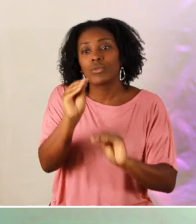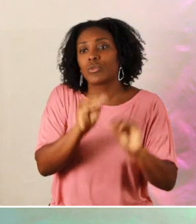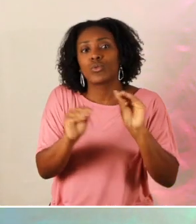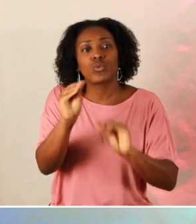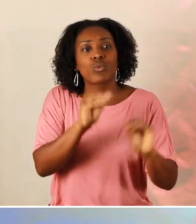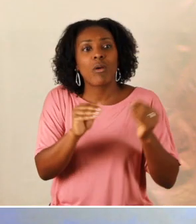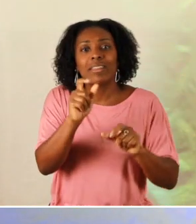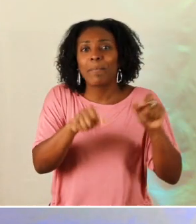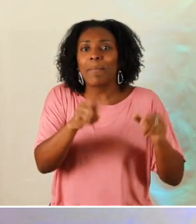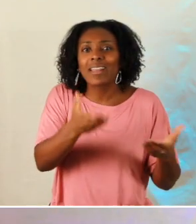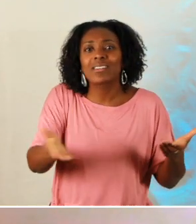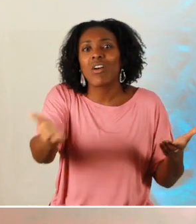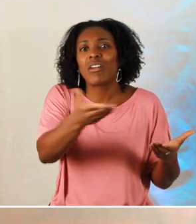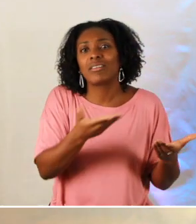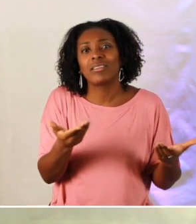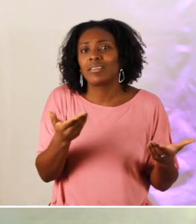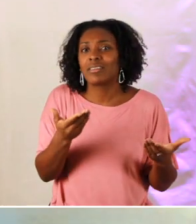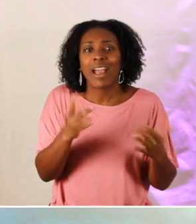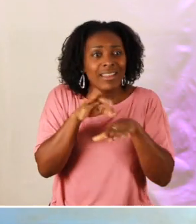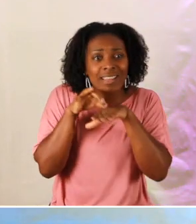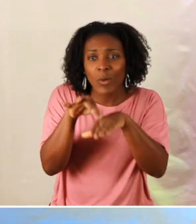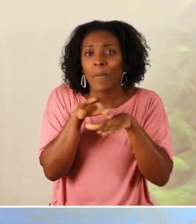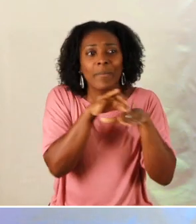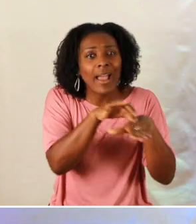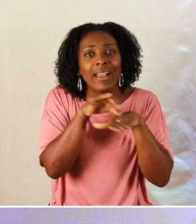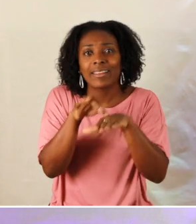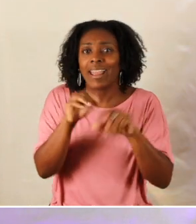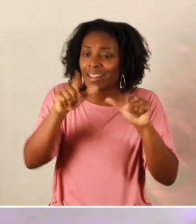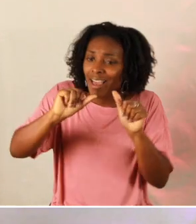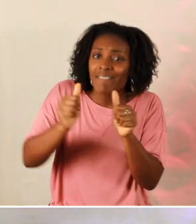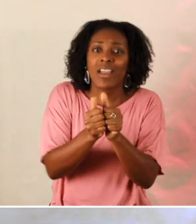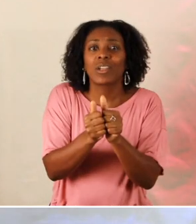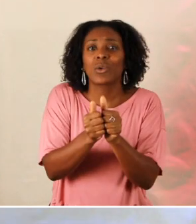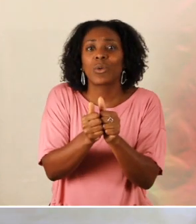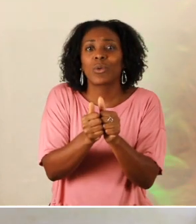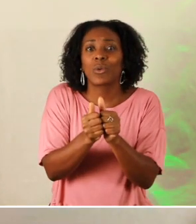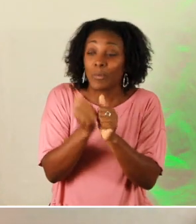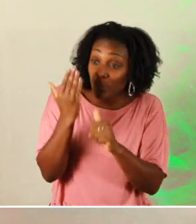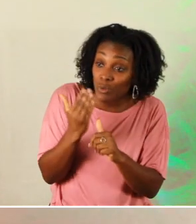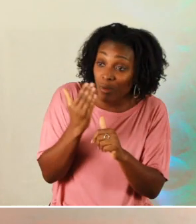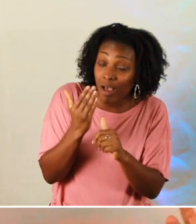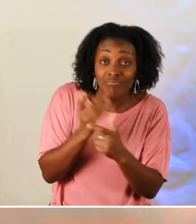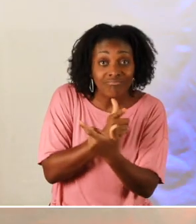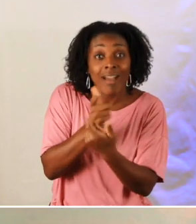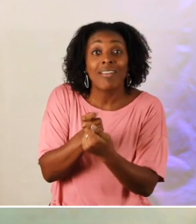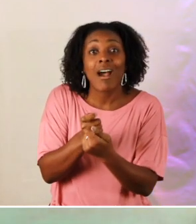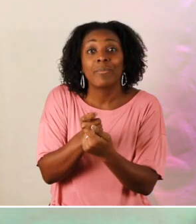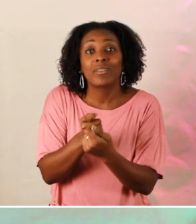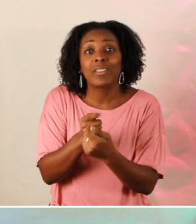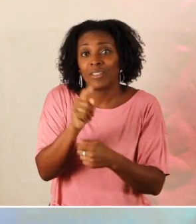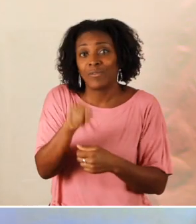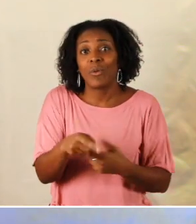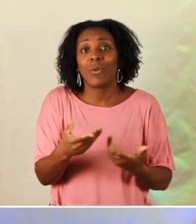bien prendre soin de ceux qui nous entourent de cette manière là à les accompagner à être à leur côté à pouvoir répondre à tous leurs